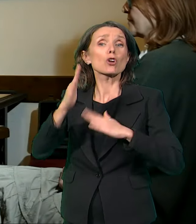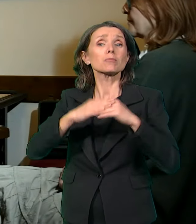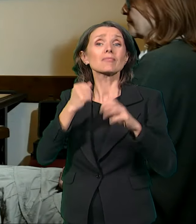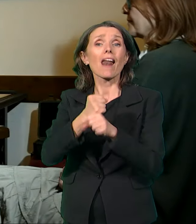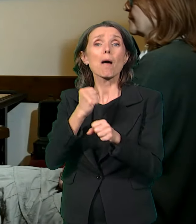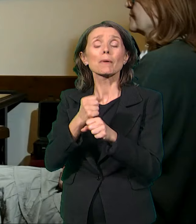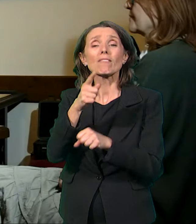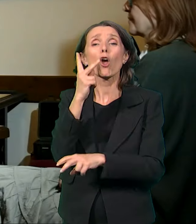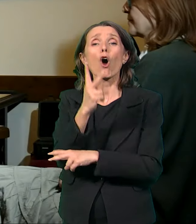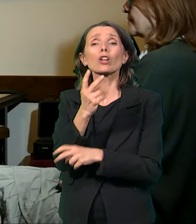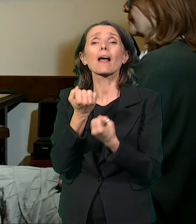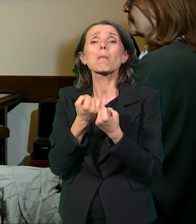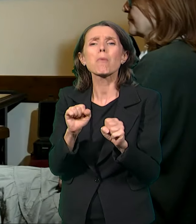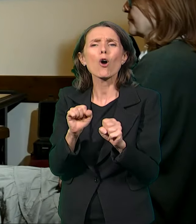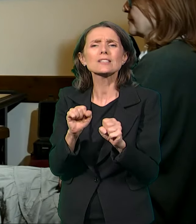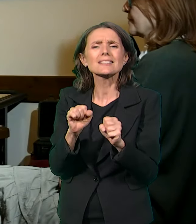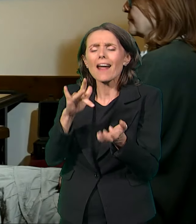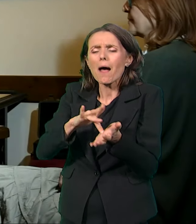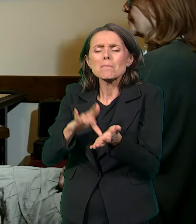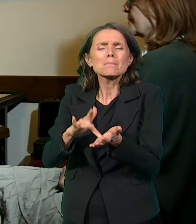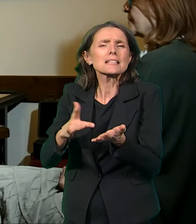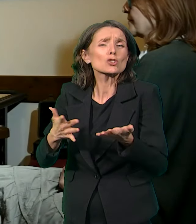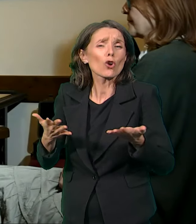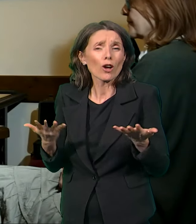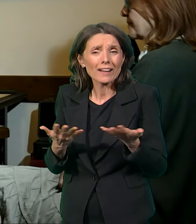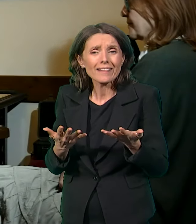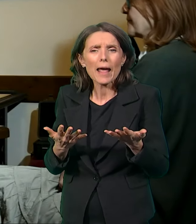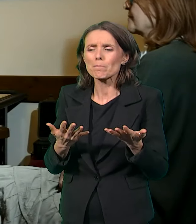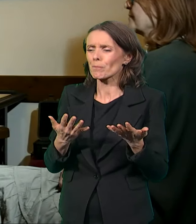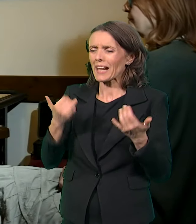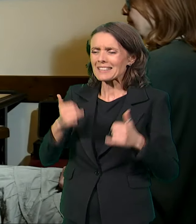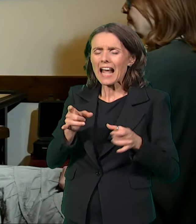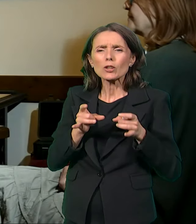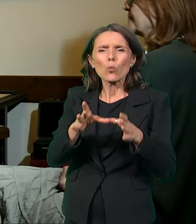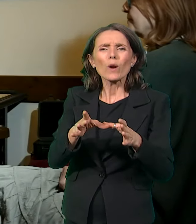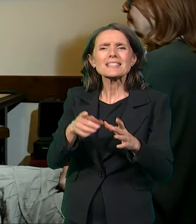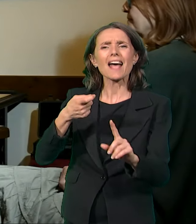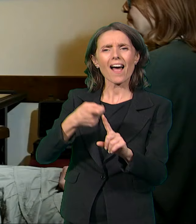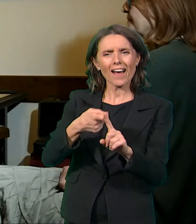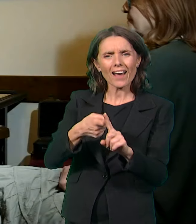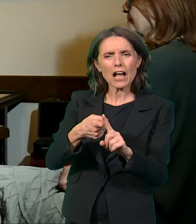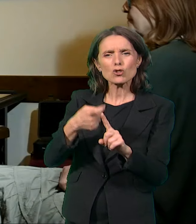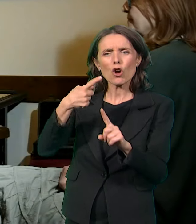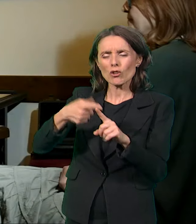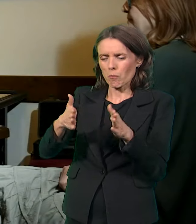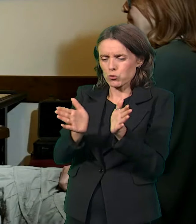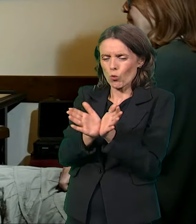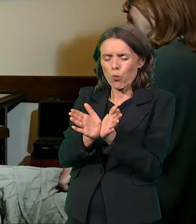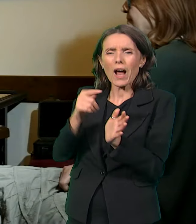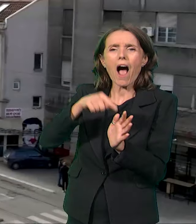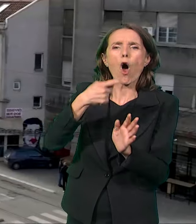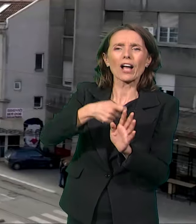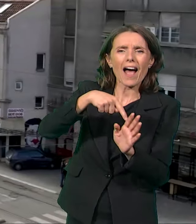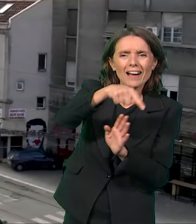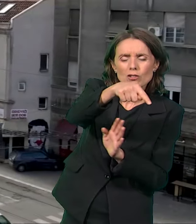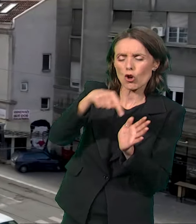Krađeordjeve i Zagrebačke, odnosno doskoro Zagrebačke, gde je sada, ovaj, gde nekad bio